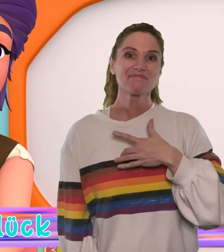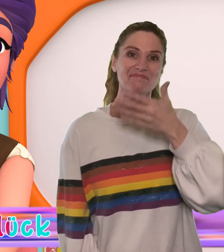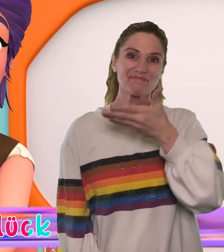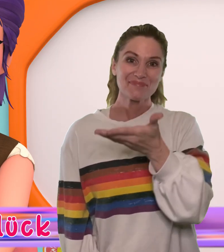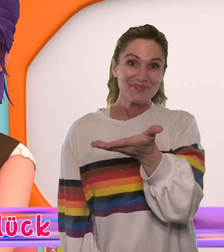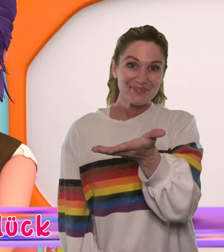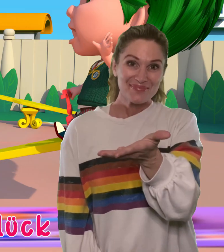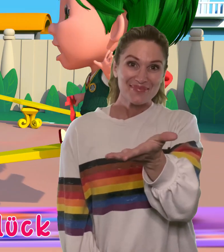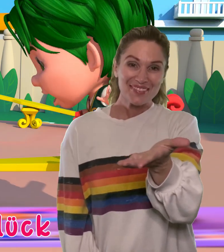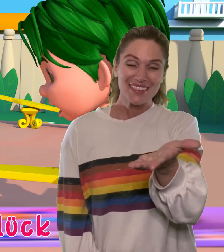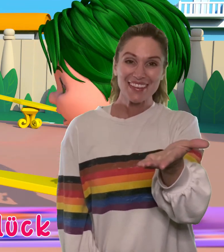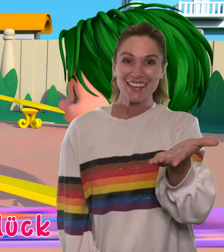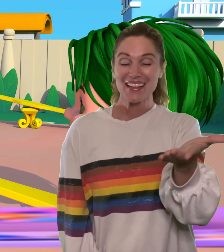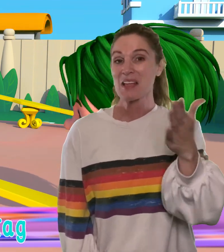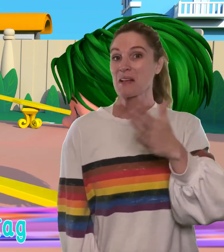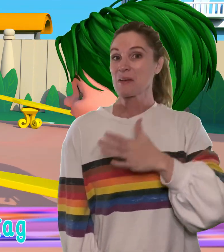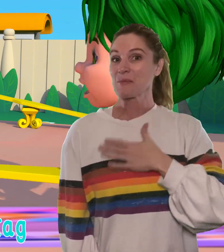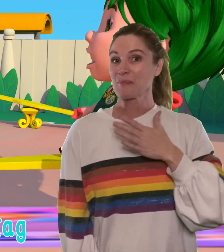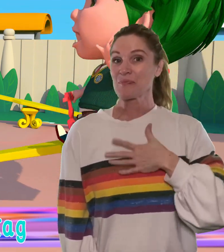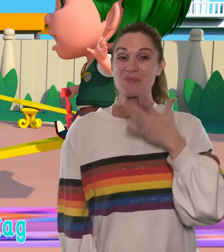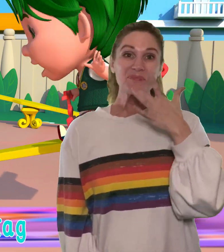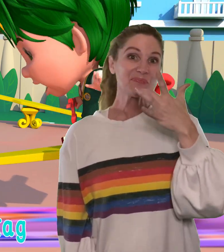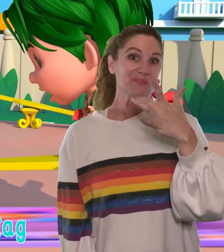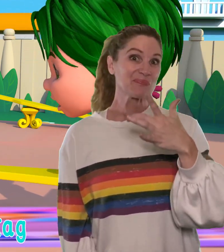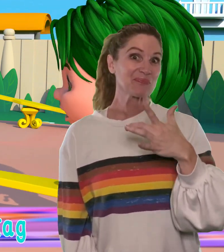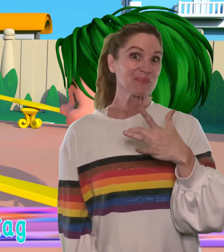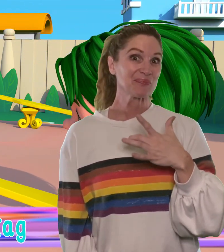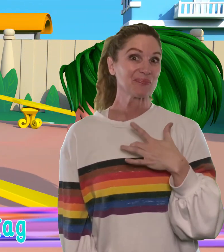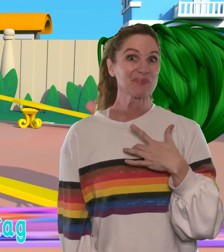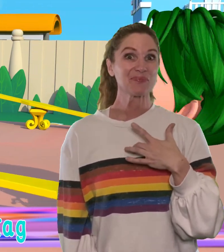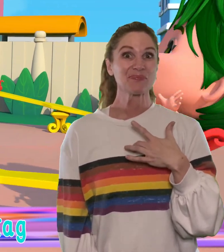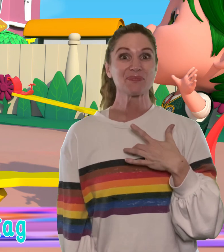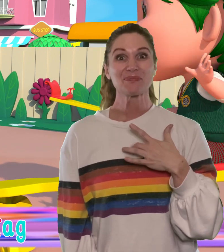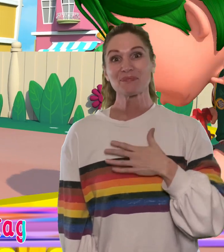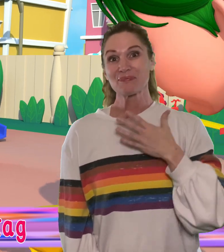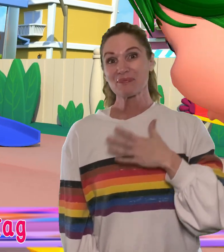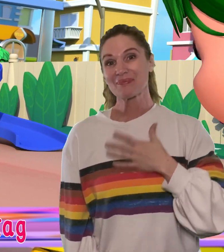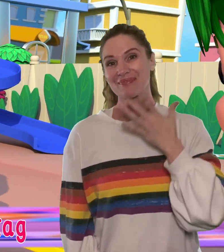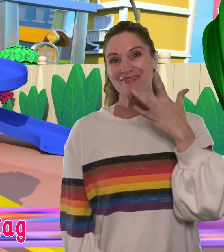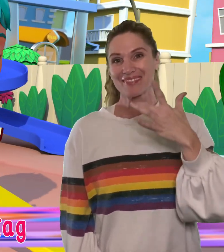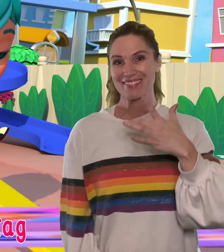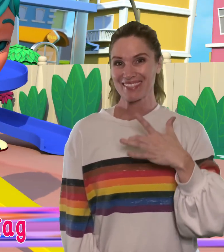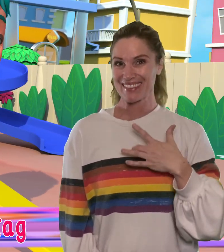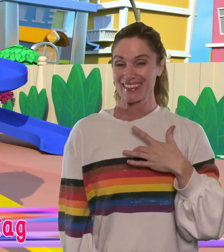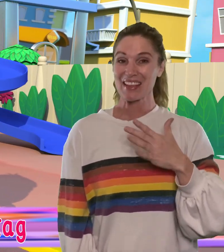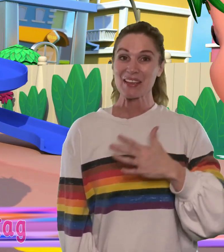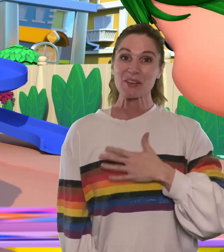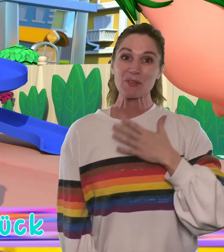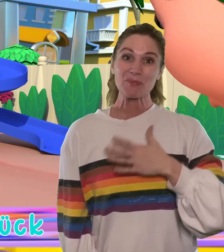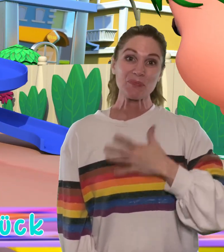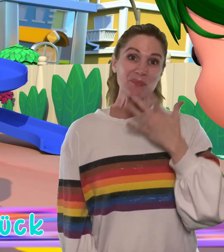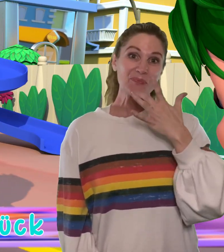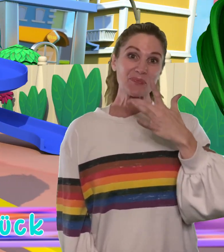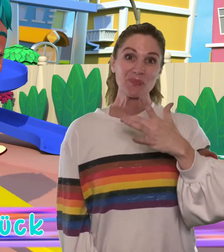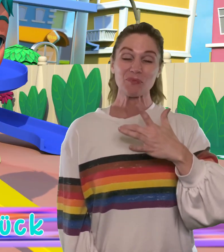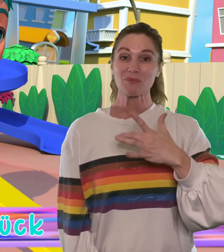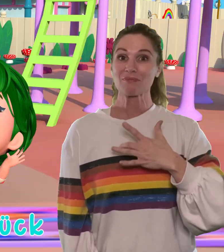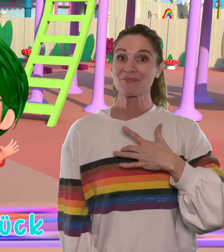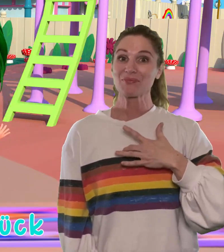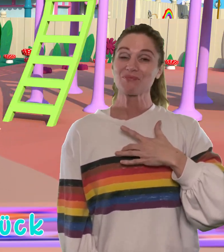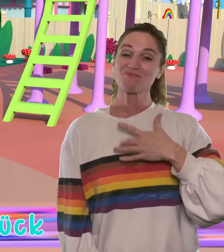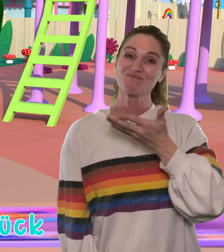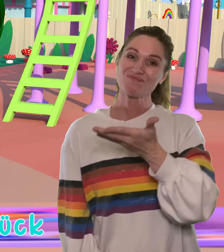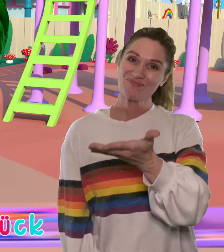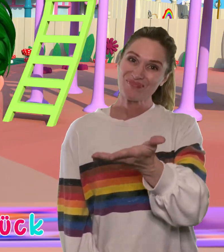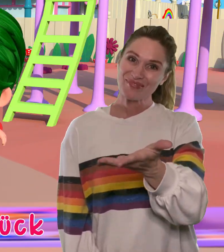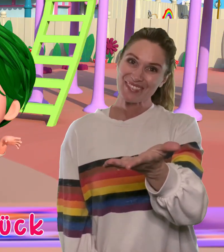viel Glück Zum Geburtstag, zum Geburtstag, zum Geburtstag